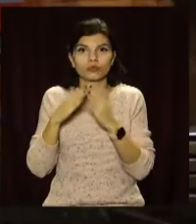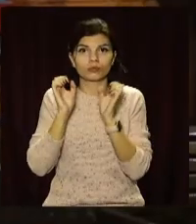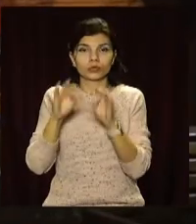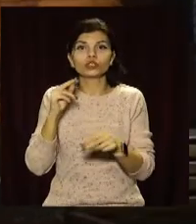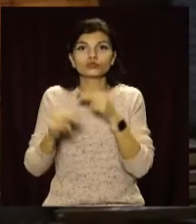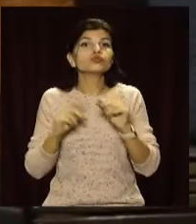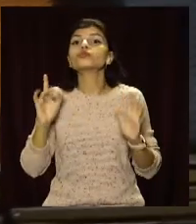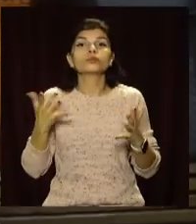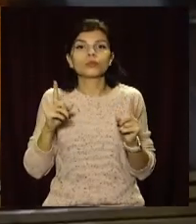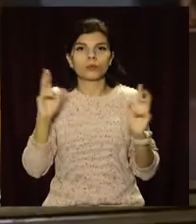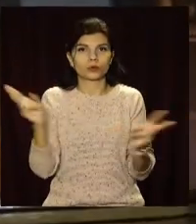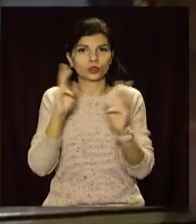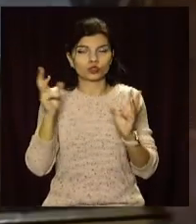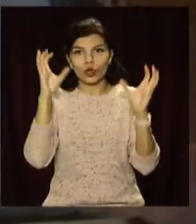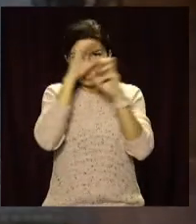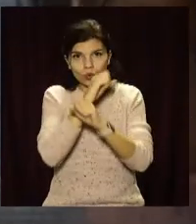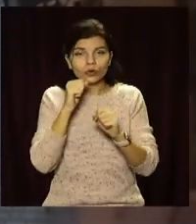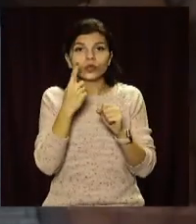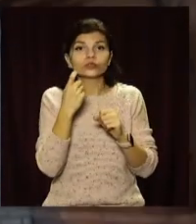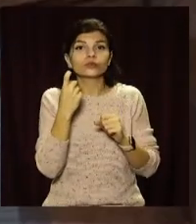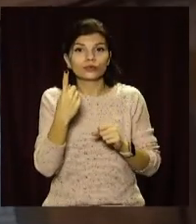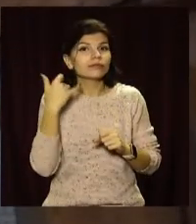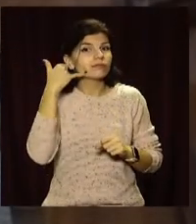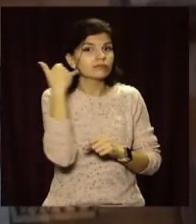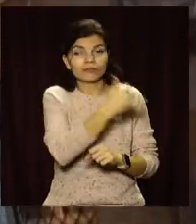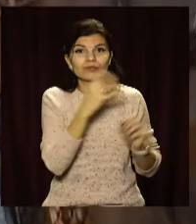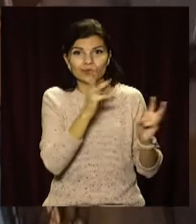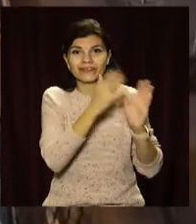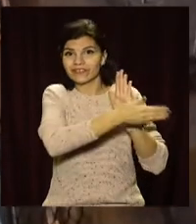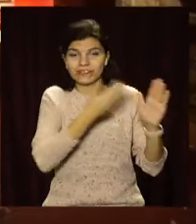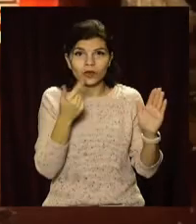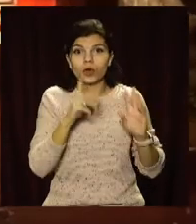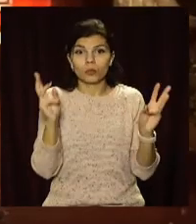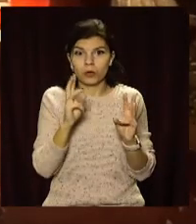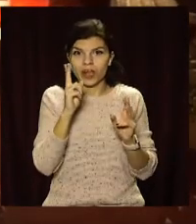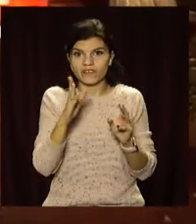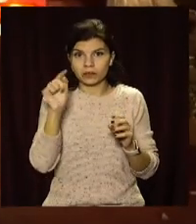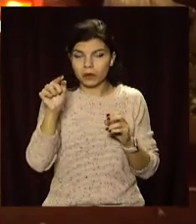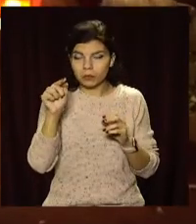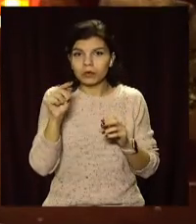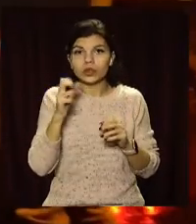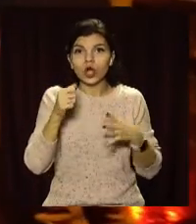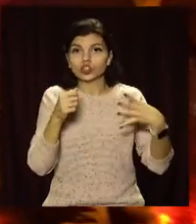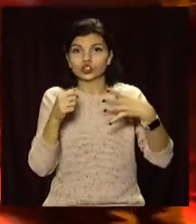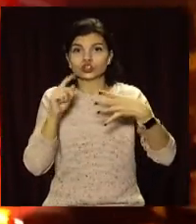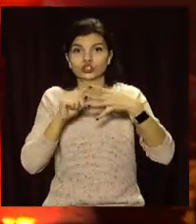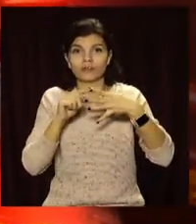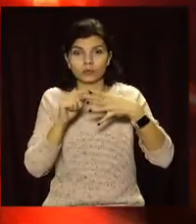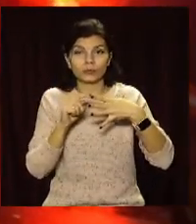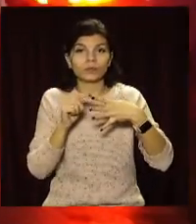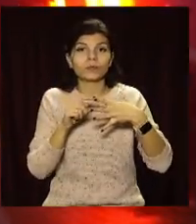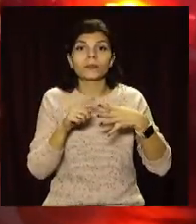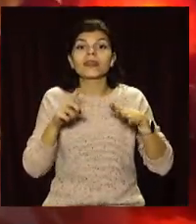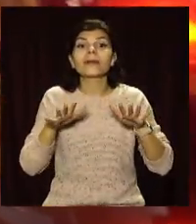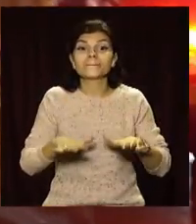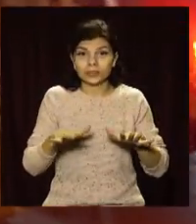через пожежу. У півночі на лінію 101 надійшло повідомлення про пожежу в одній з квартир на четвертому поверсі. На